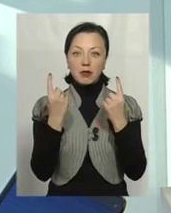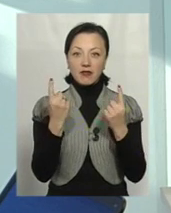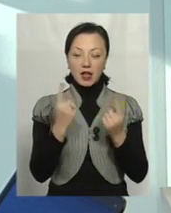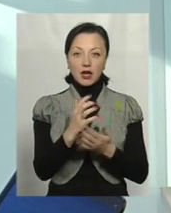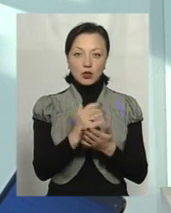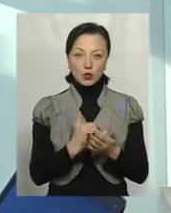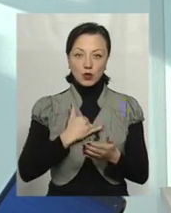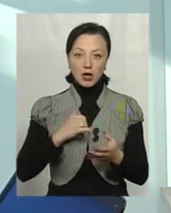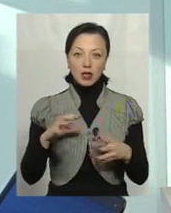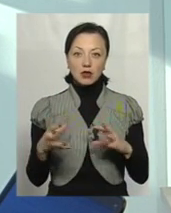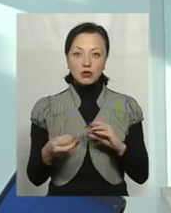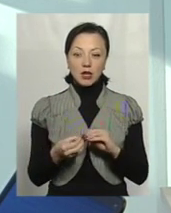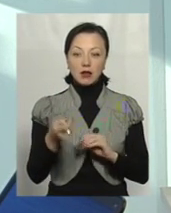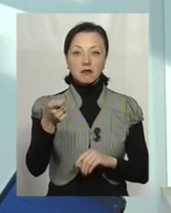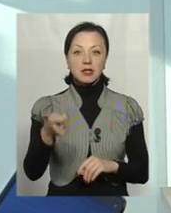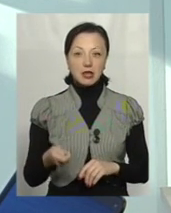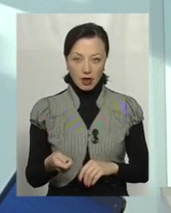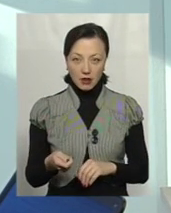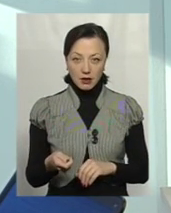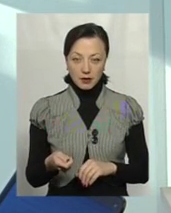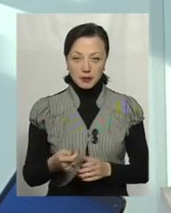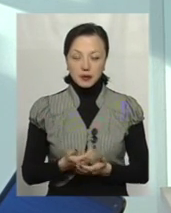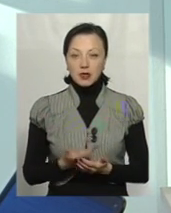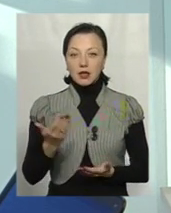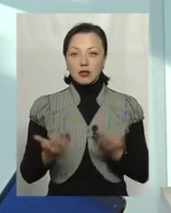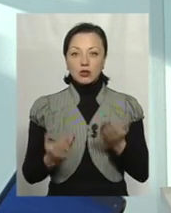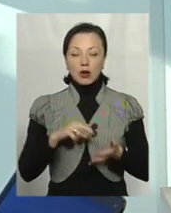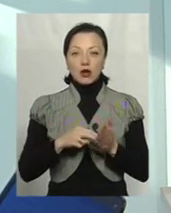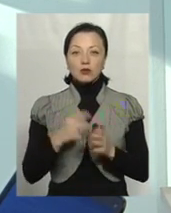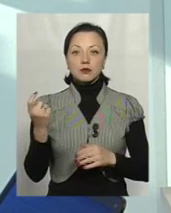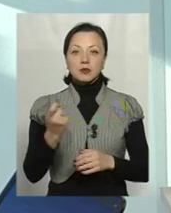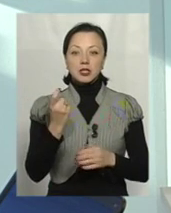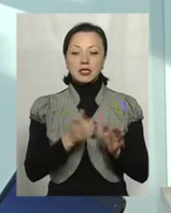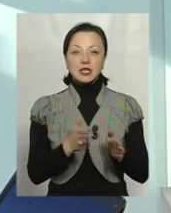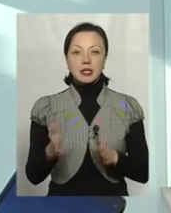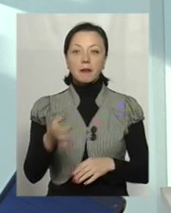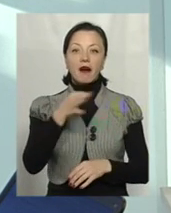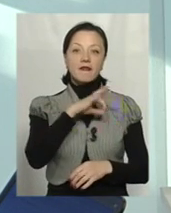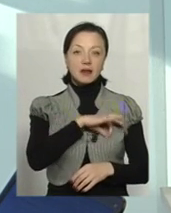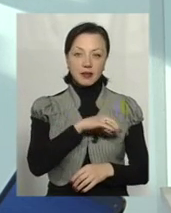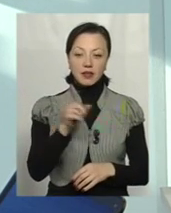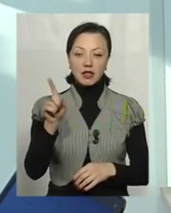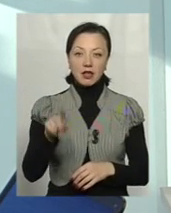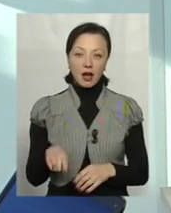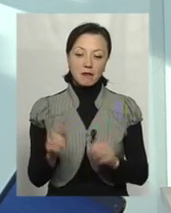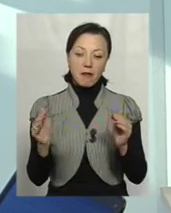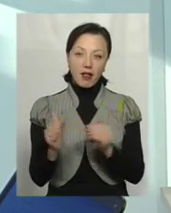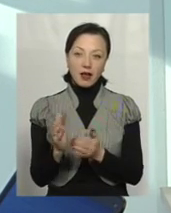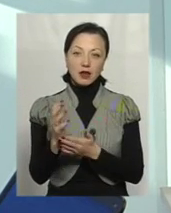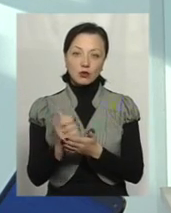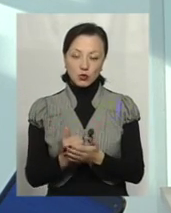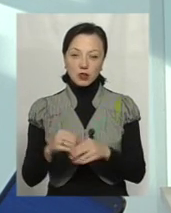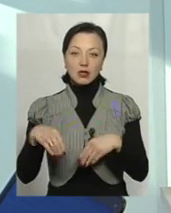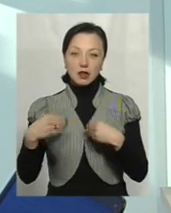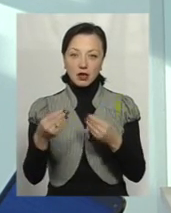як у нас, результат мізерний. Якщо економічна система ефективна, то навіть при невеликих ресурсах вона